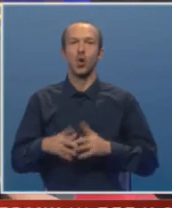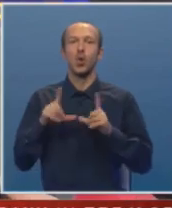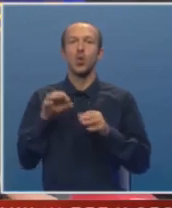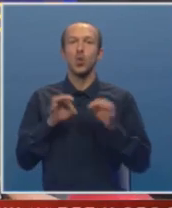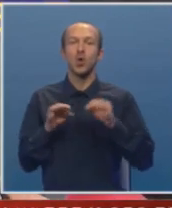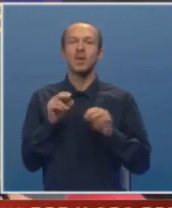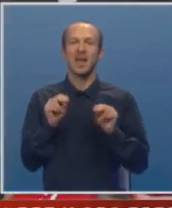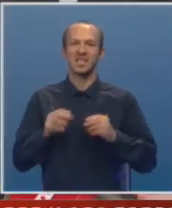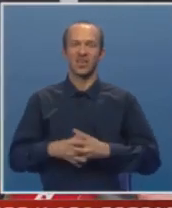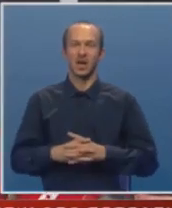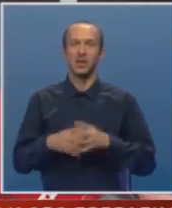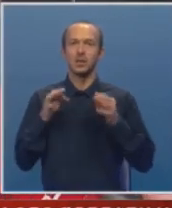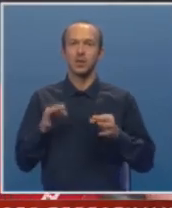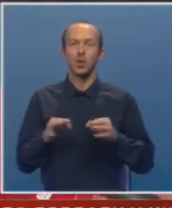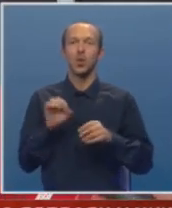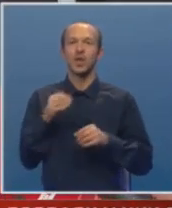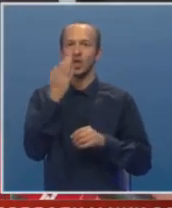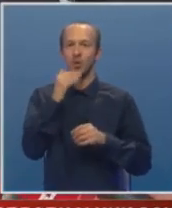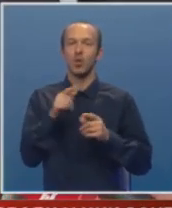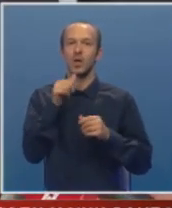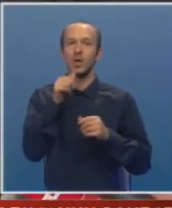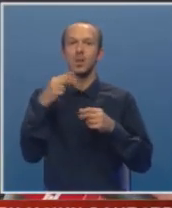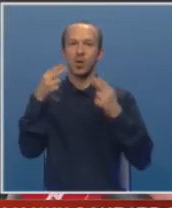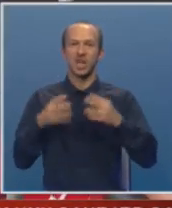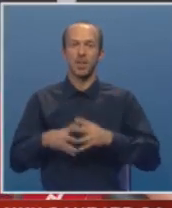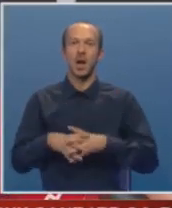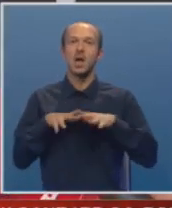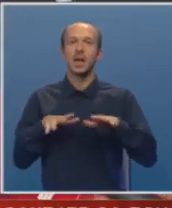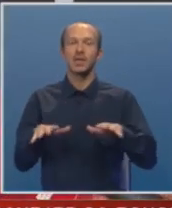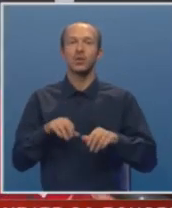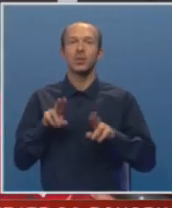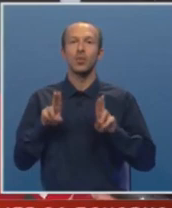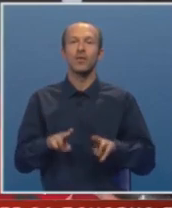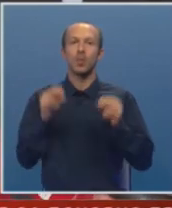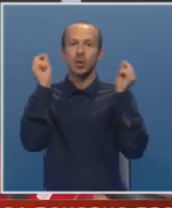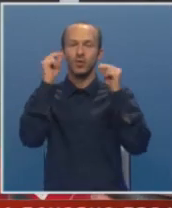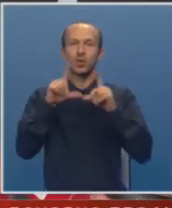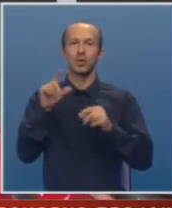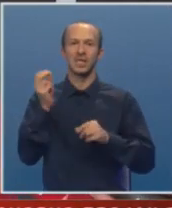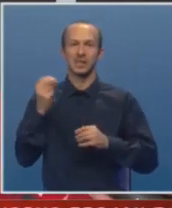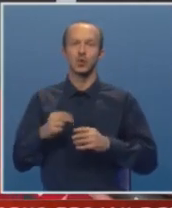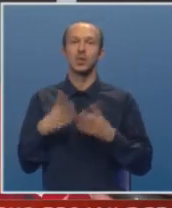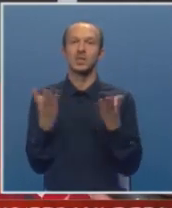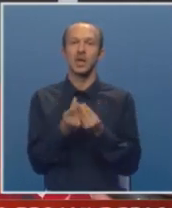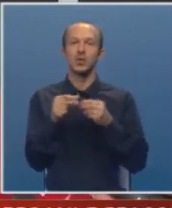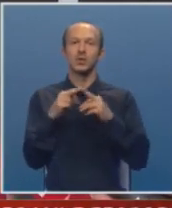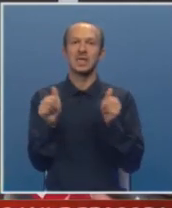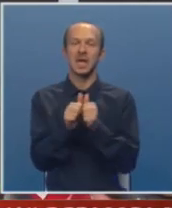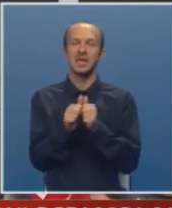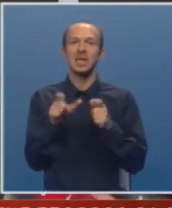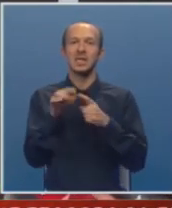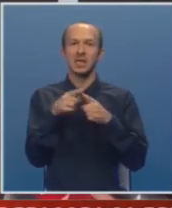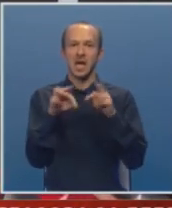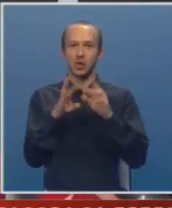normi nastavnika. Sigurno sam da ćemo i politikama razvojnim upravo obrazovanja u Republike Srpskoj, zajedno u saradnji i sa